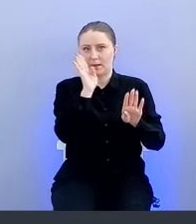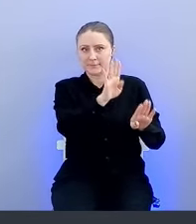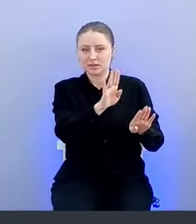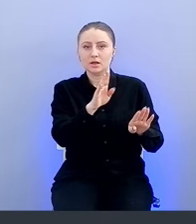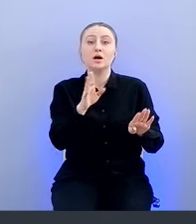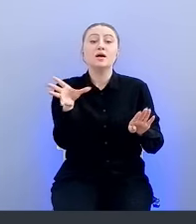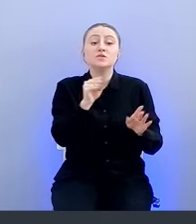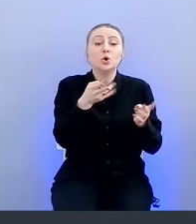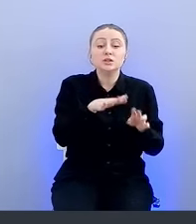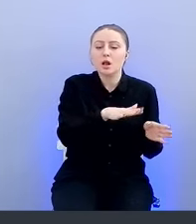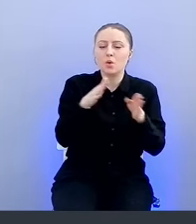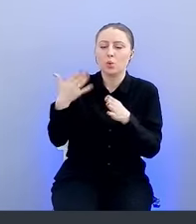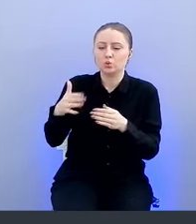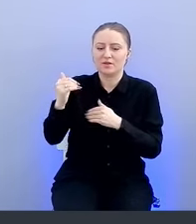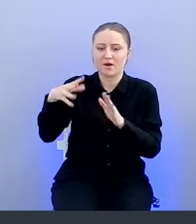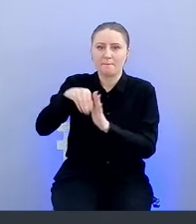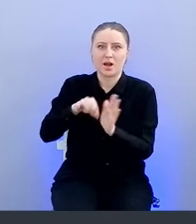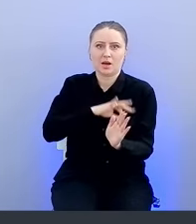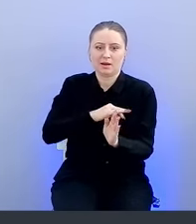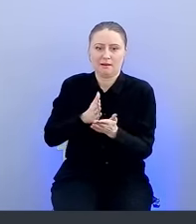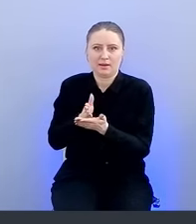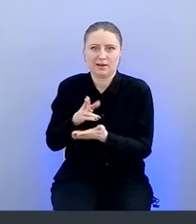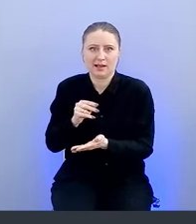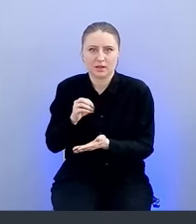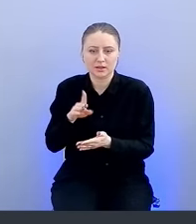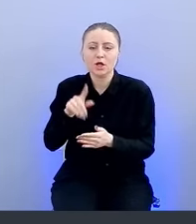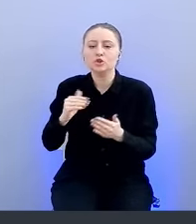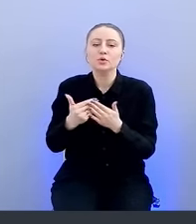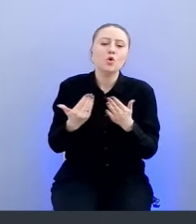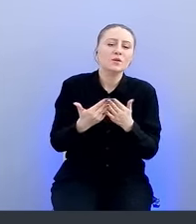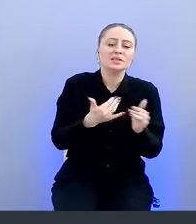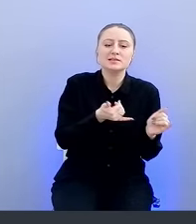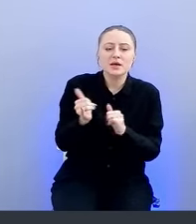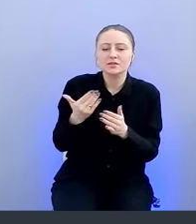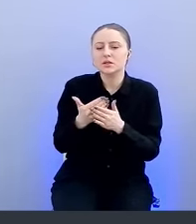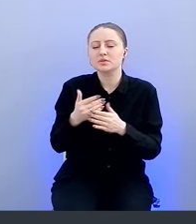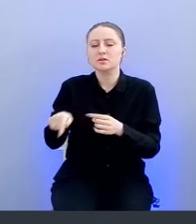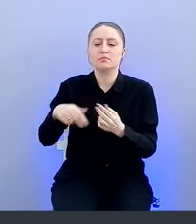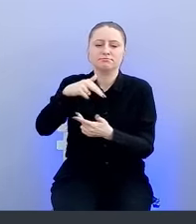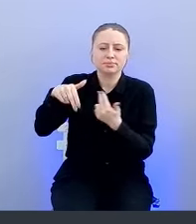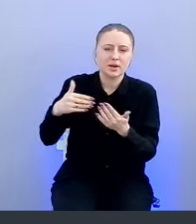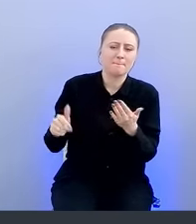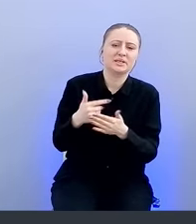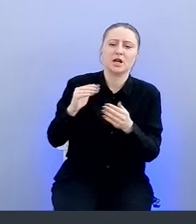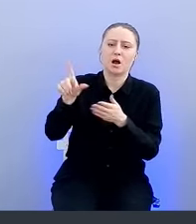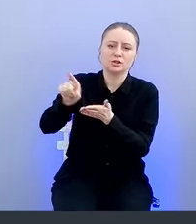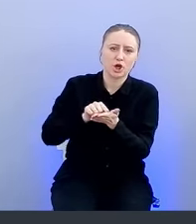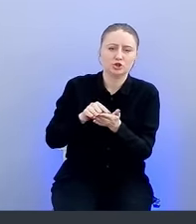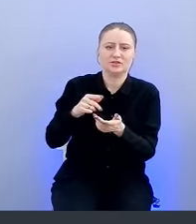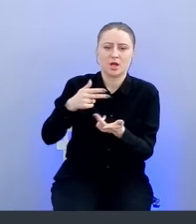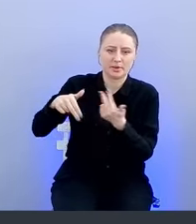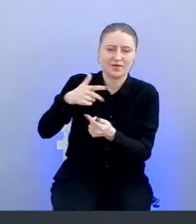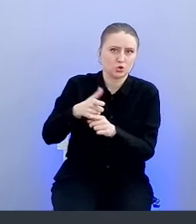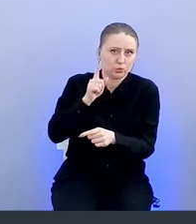рамках клиента, даже поддержка, то есть выходит новый API, быстро обновляется клиент, скачивается также через CI, CD, это очень